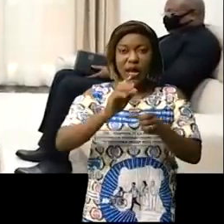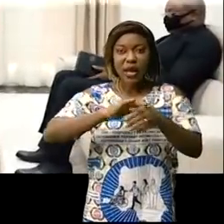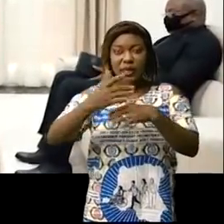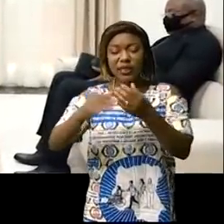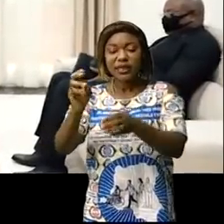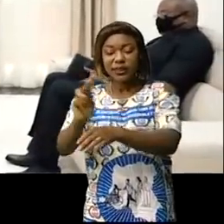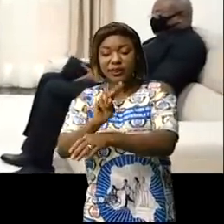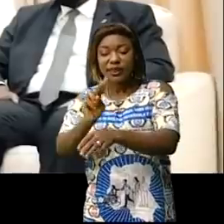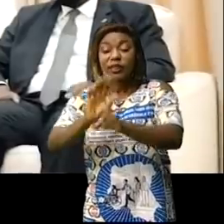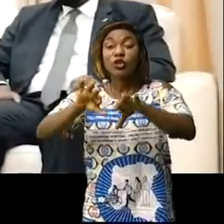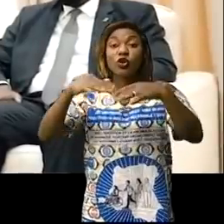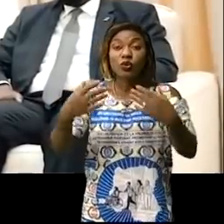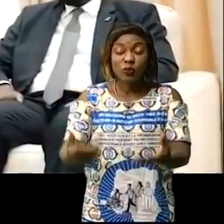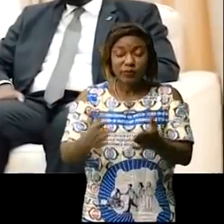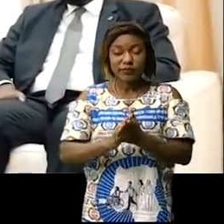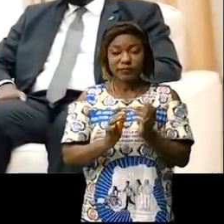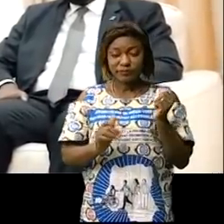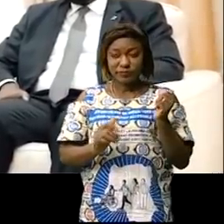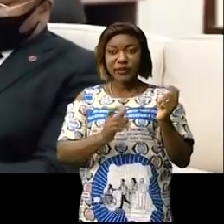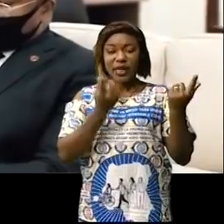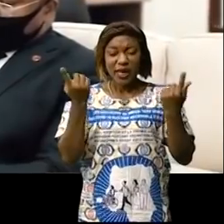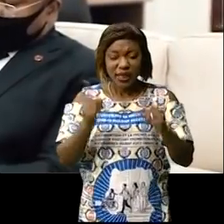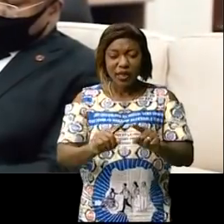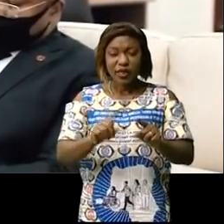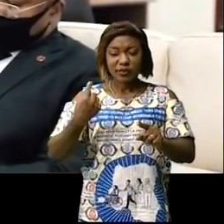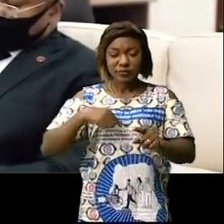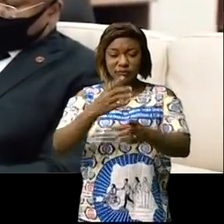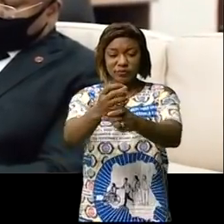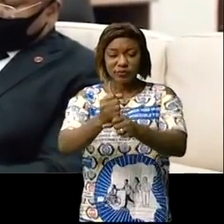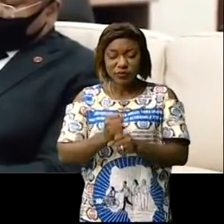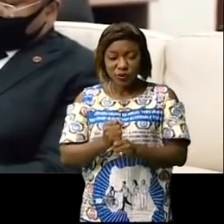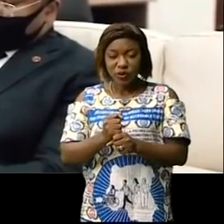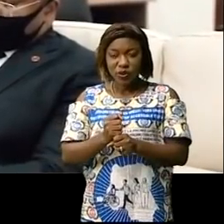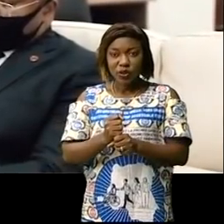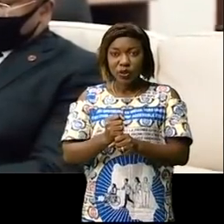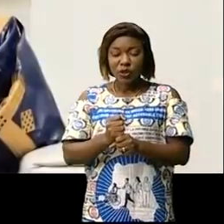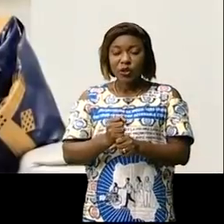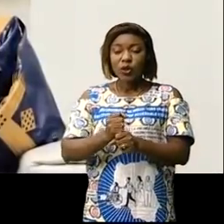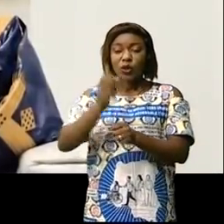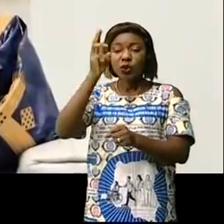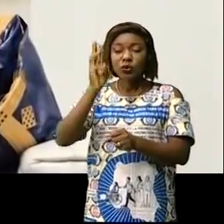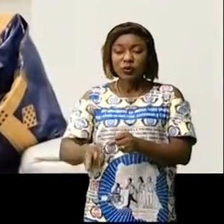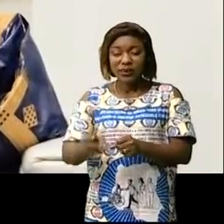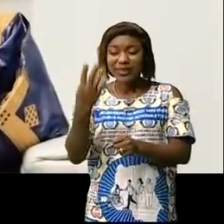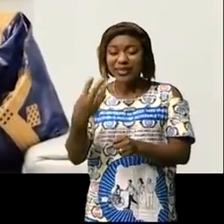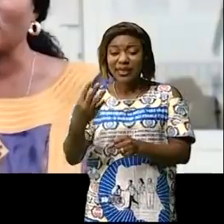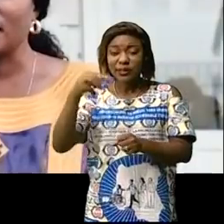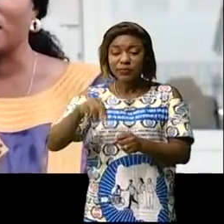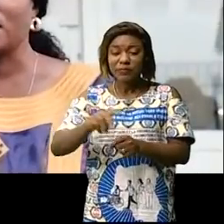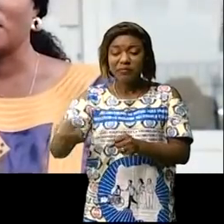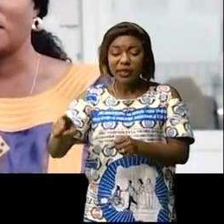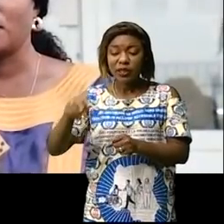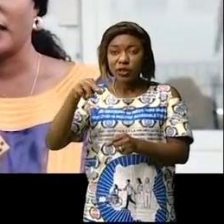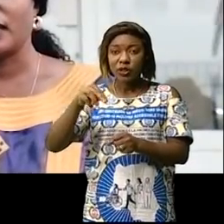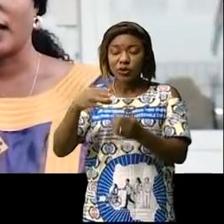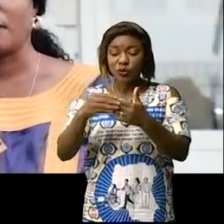utilisation. Nous avons pu collecter plus de 340 000 dollars, plus de 10 000 pagnes, plus de 2 tonnes